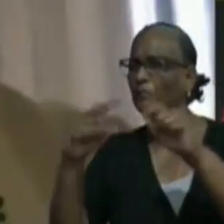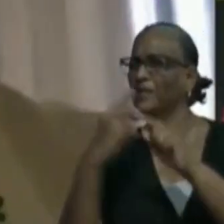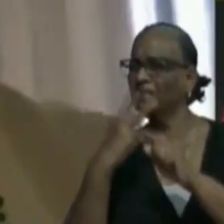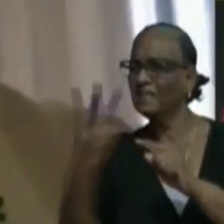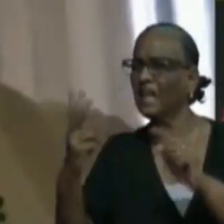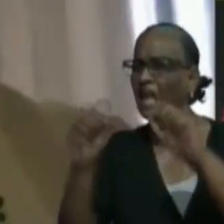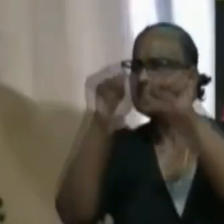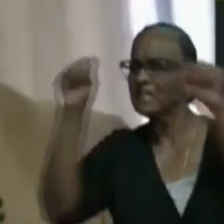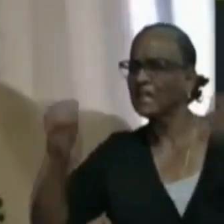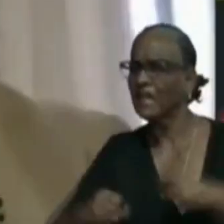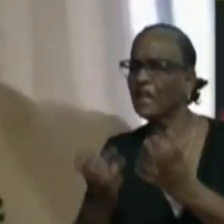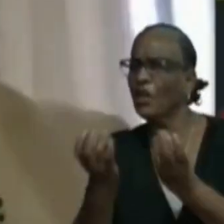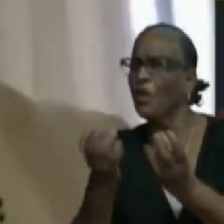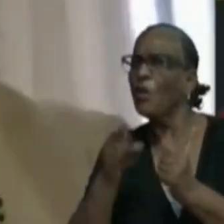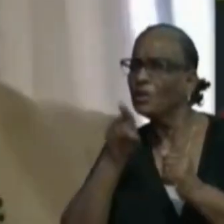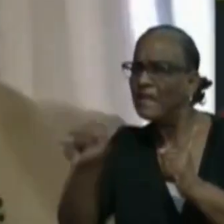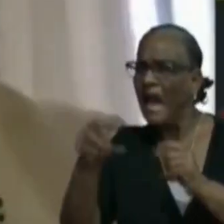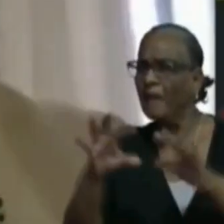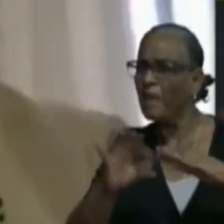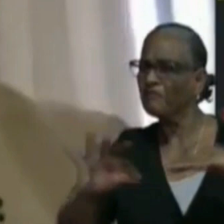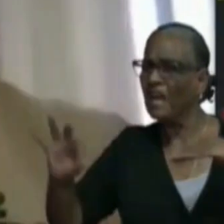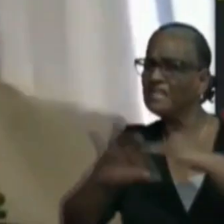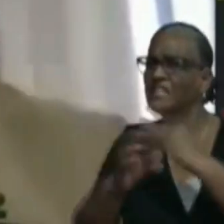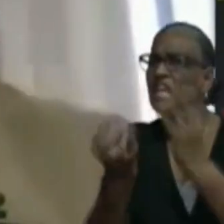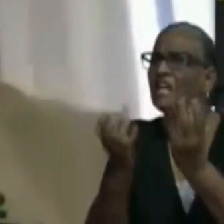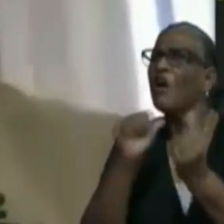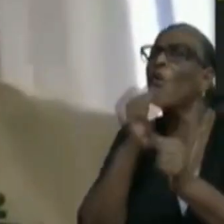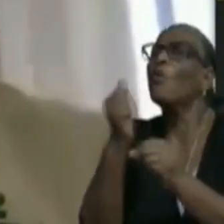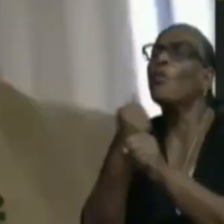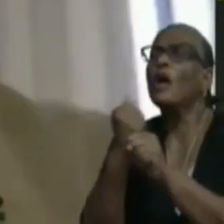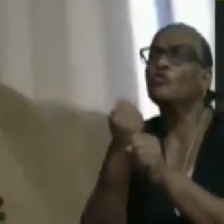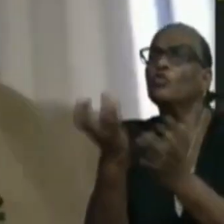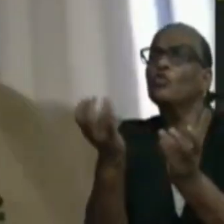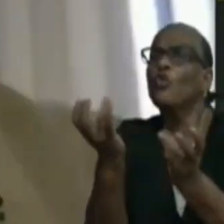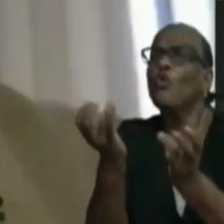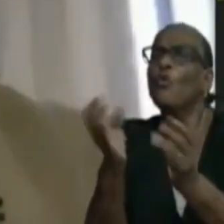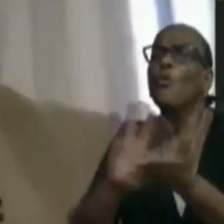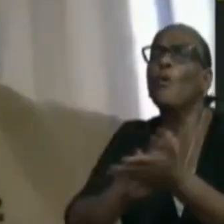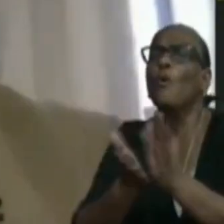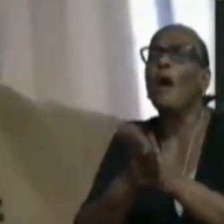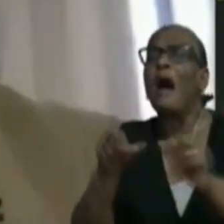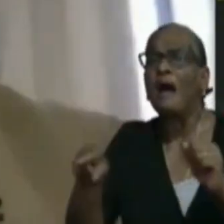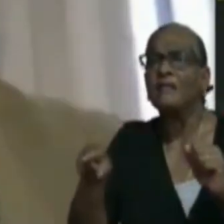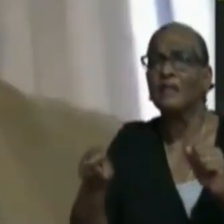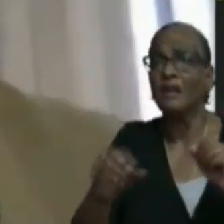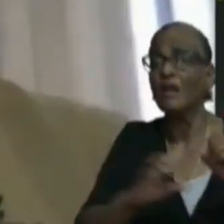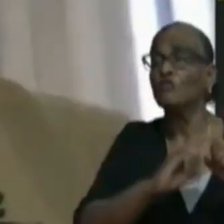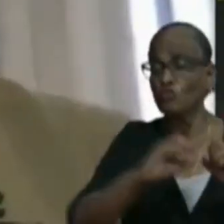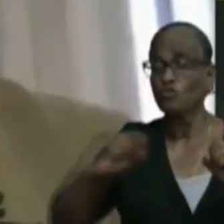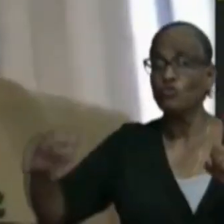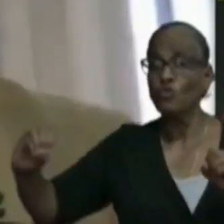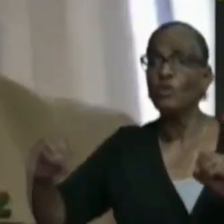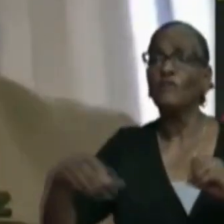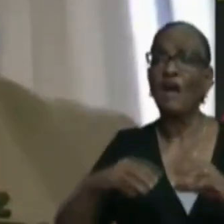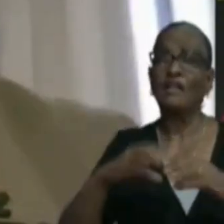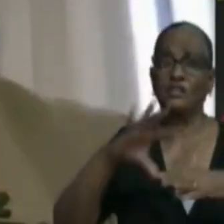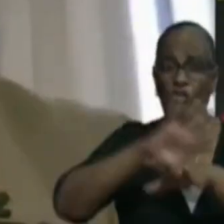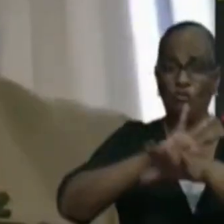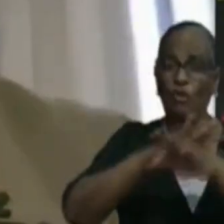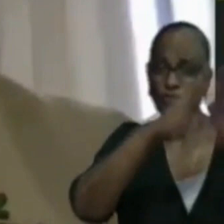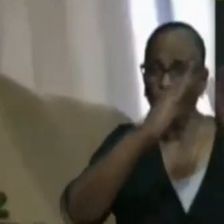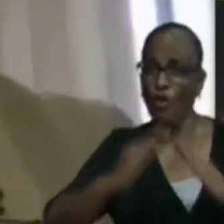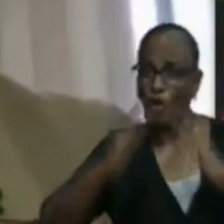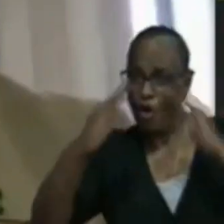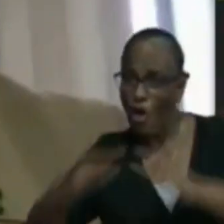zij hanteren aan de overkant. Op dit moment monitoren we het ook vanuit het oosten van al onze polyklinieken